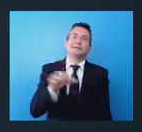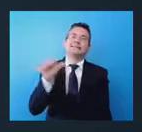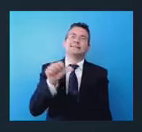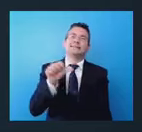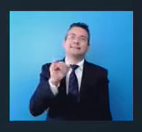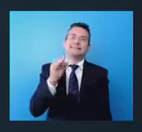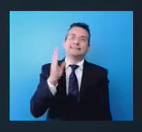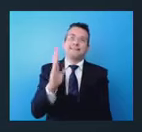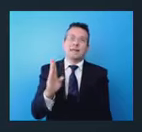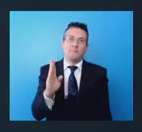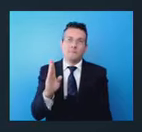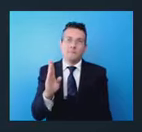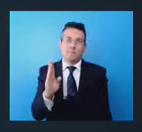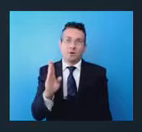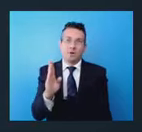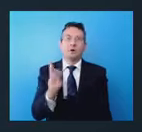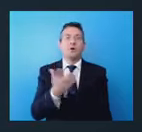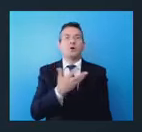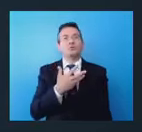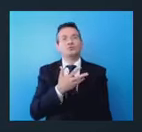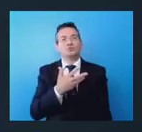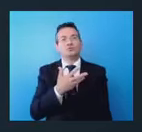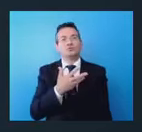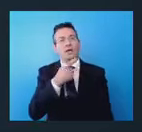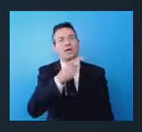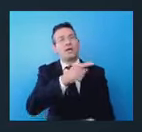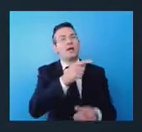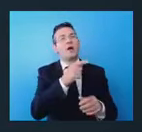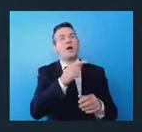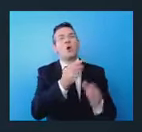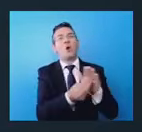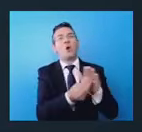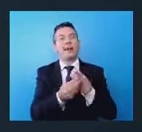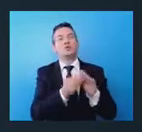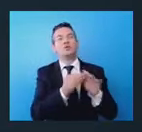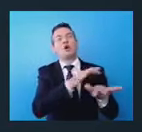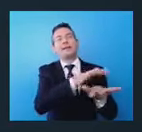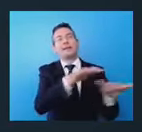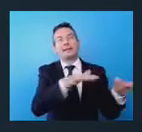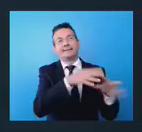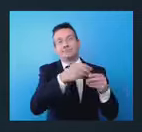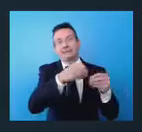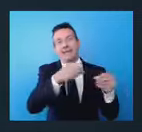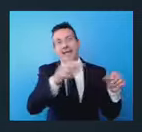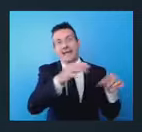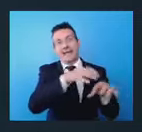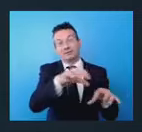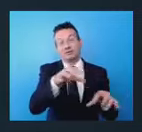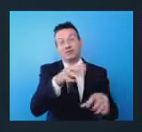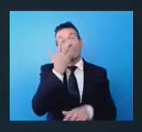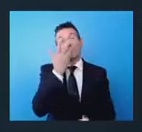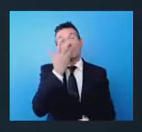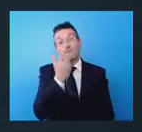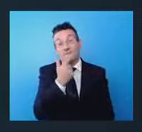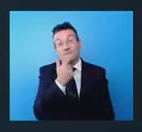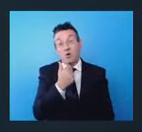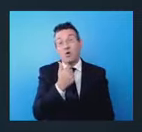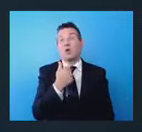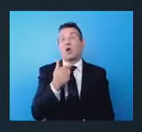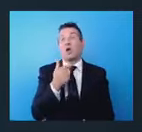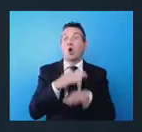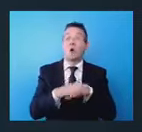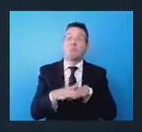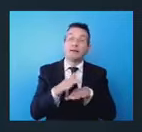'è anche da parte degli operatori balneari la voglia di misurarsi con le competenze, con un